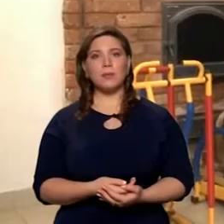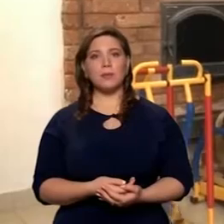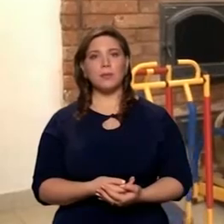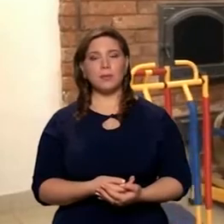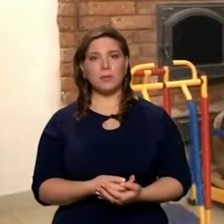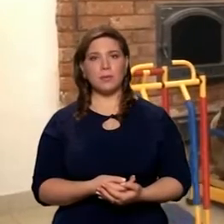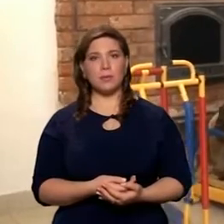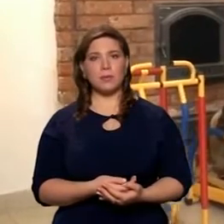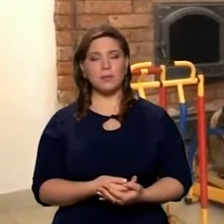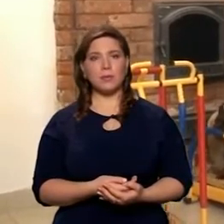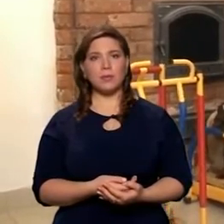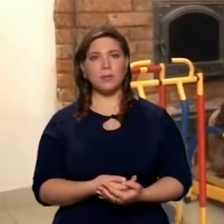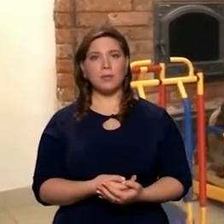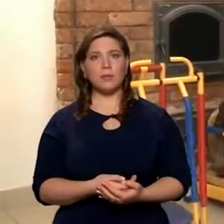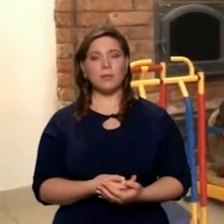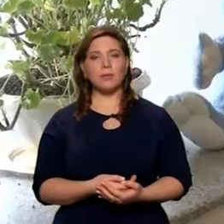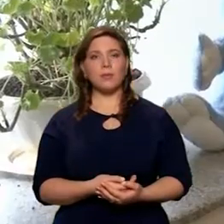Беговая дорожка тут, лошадка.